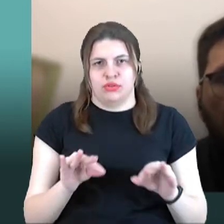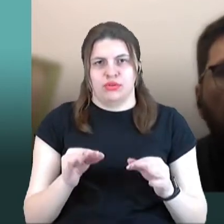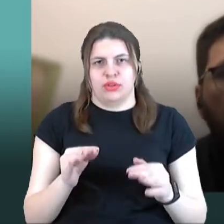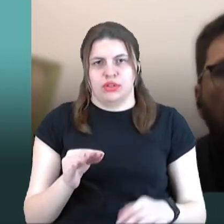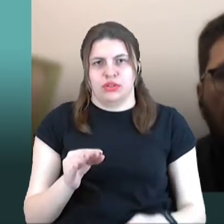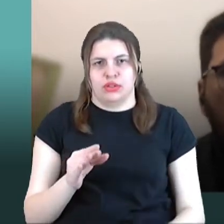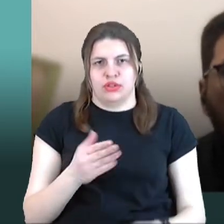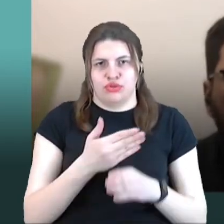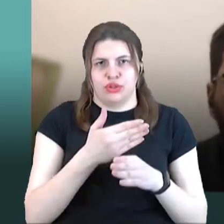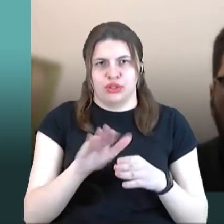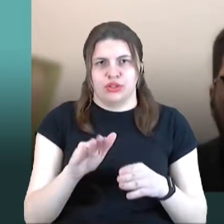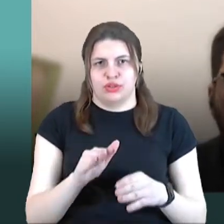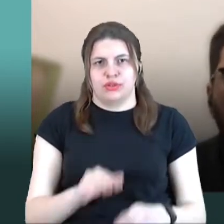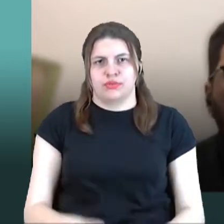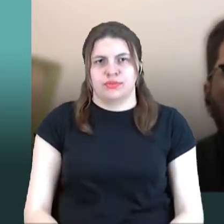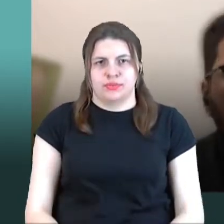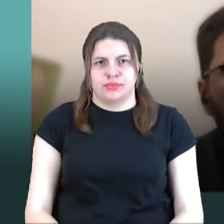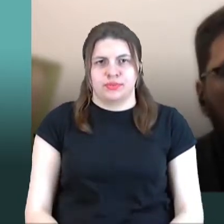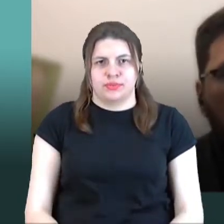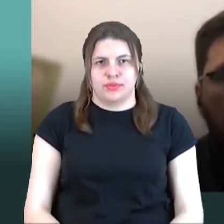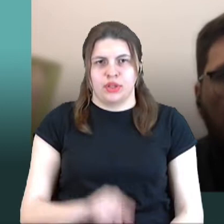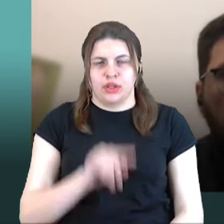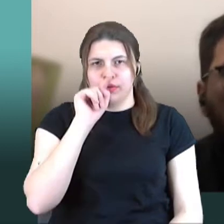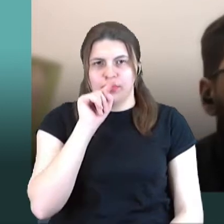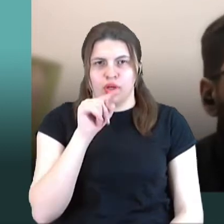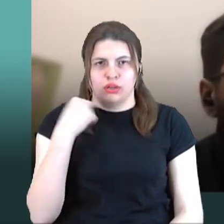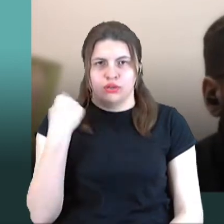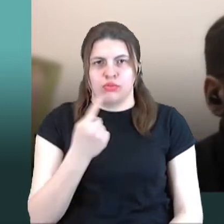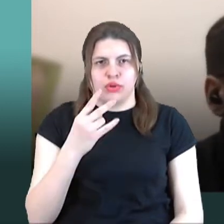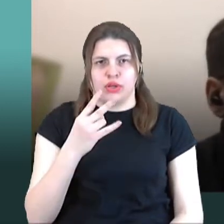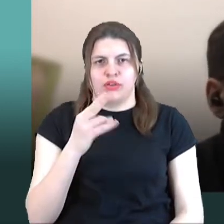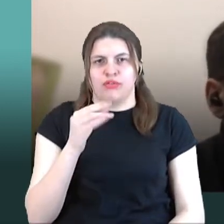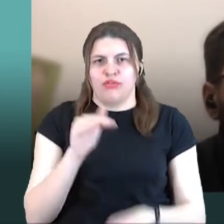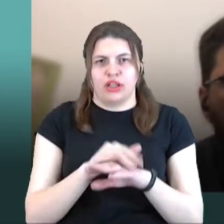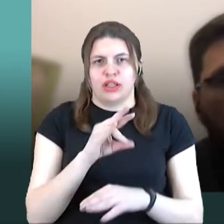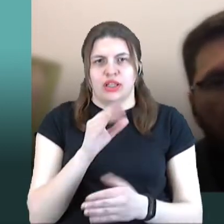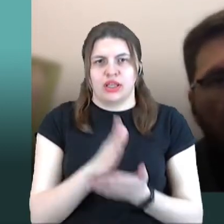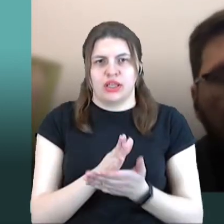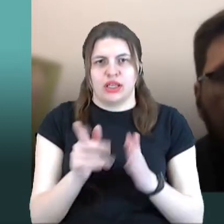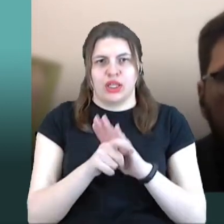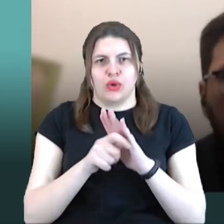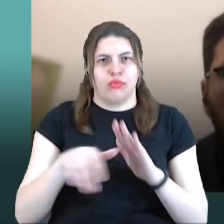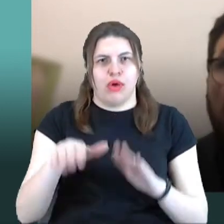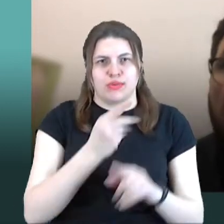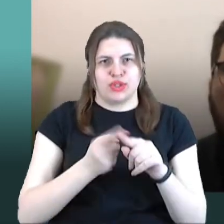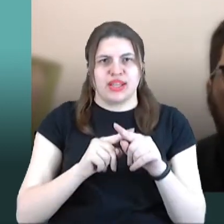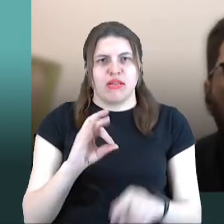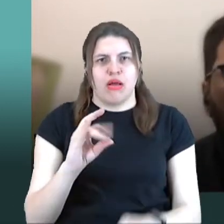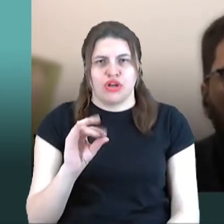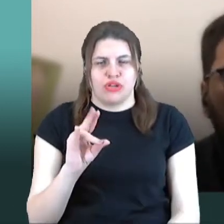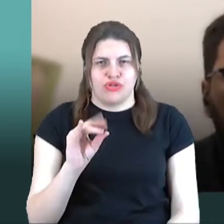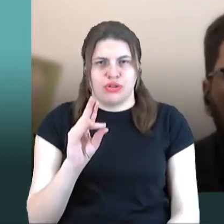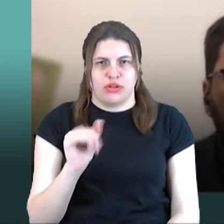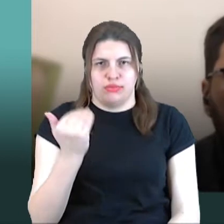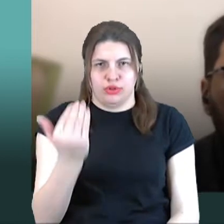частини Луганської області, яка фактично не є Донбасом, а є частиною Слобожанщини. Тобто, якщо ми говоримо про якісне сполучення